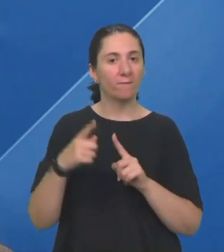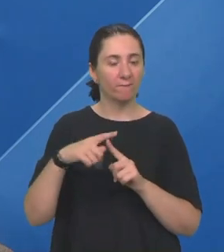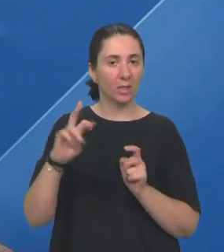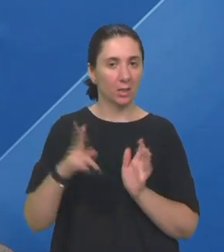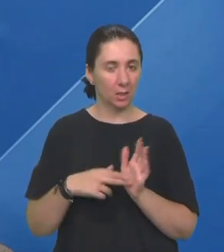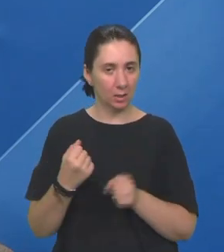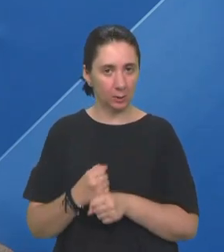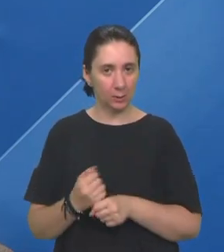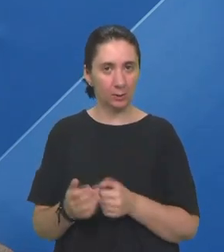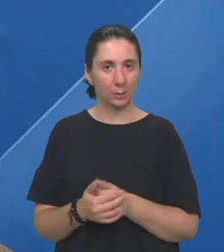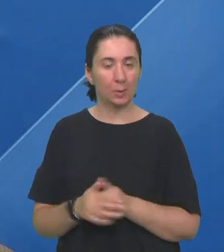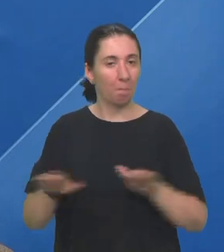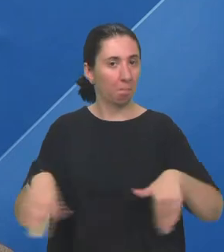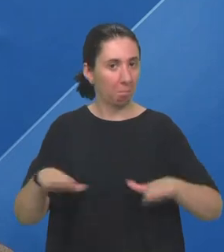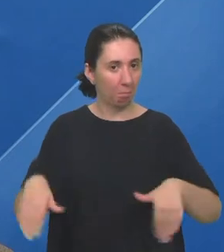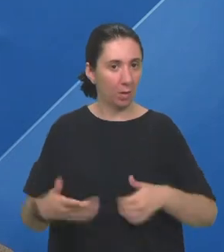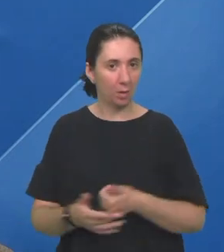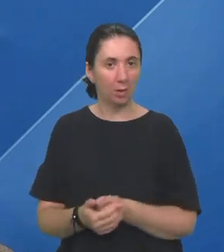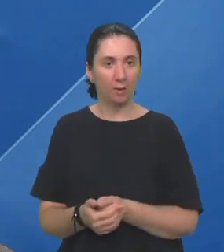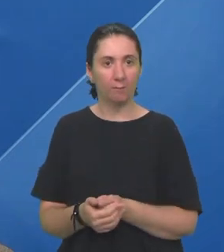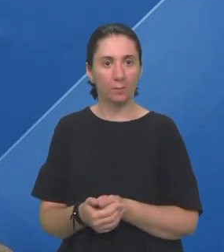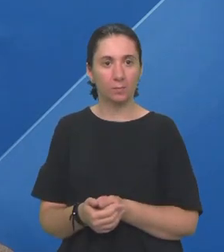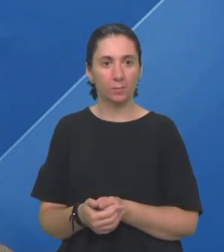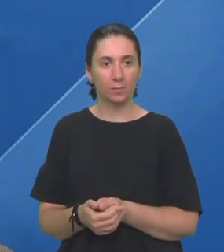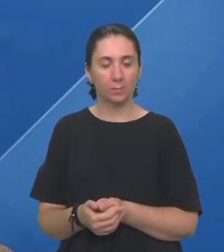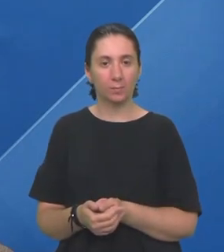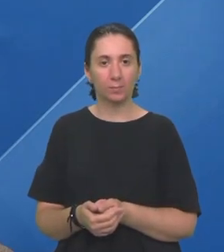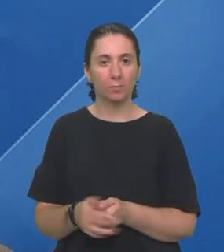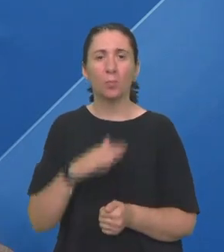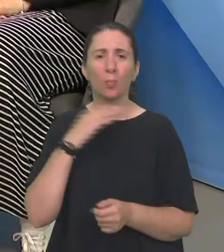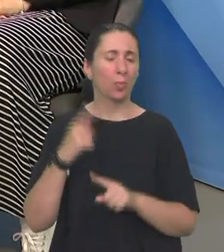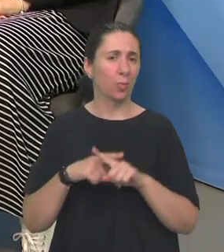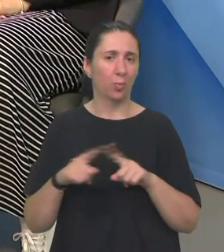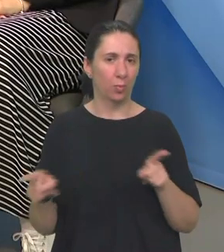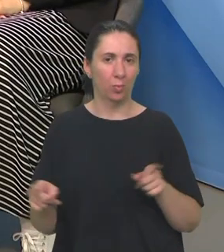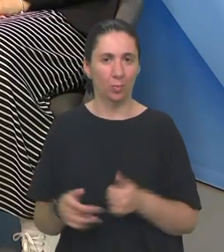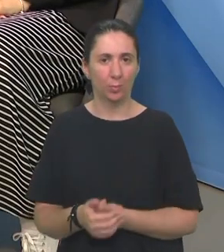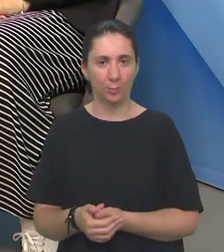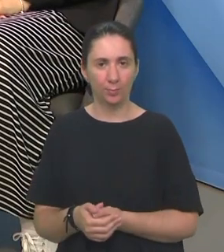raftinu Plivam Imam puno hobija